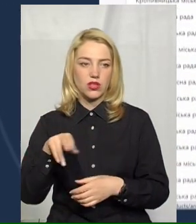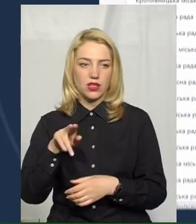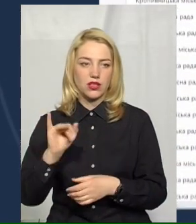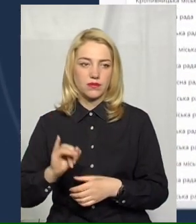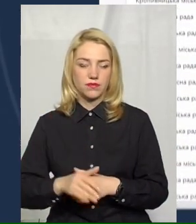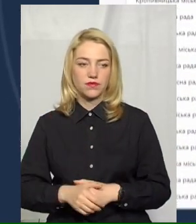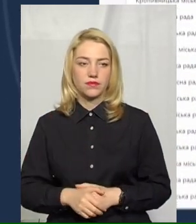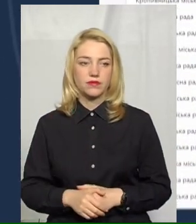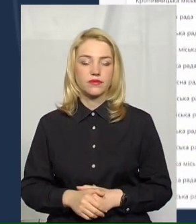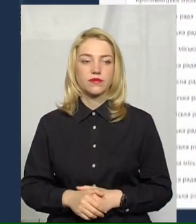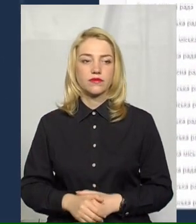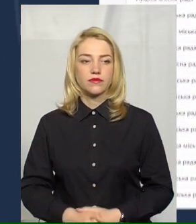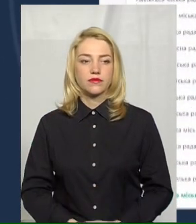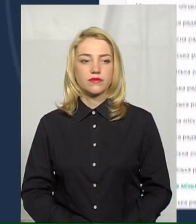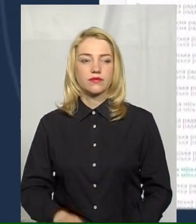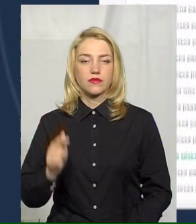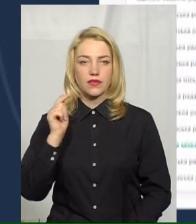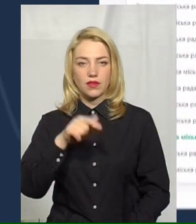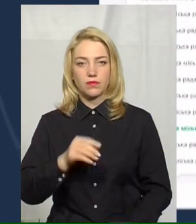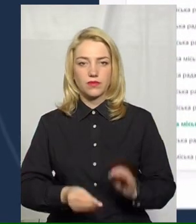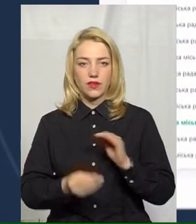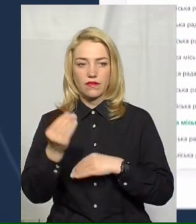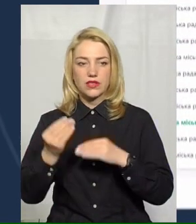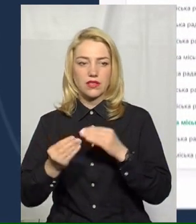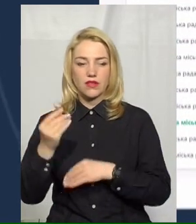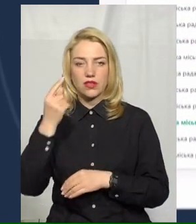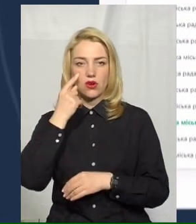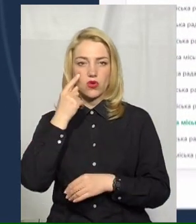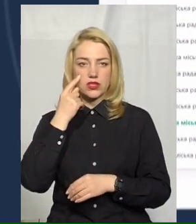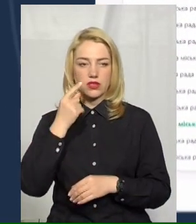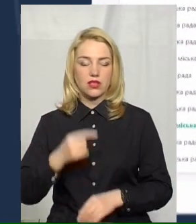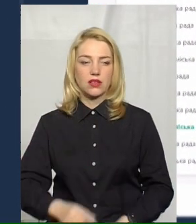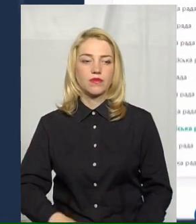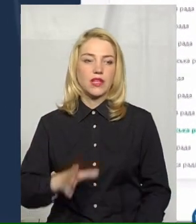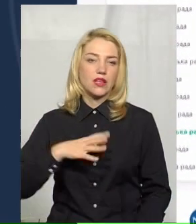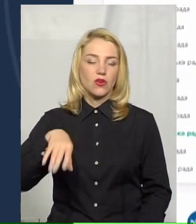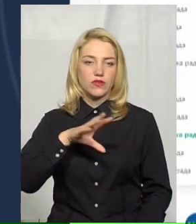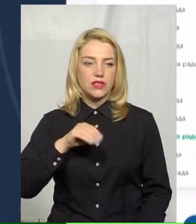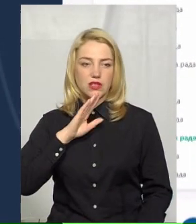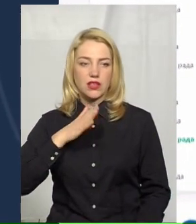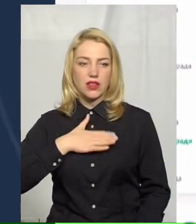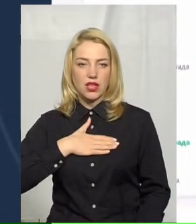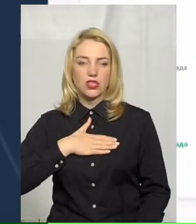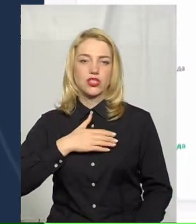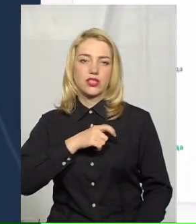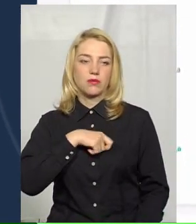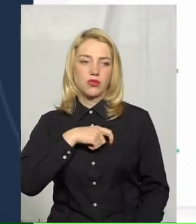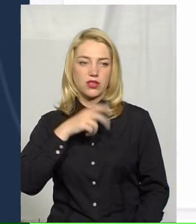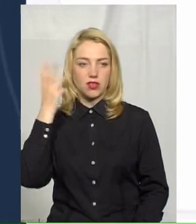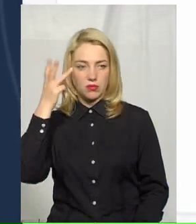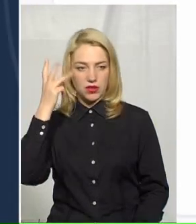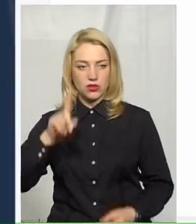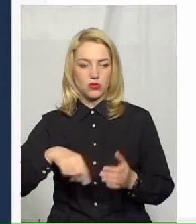ради Там виставлені оцінки всіх наших депутатів Хмельницької